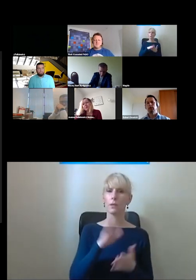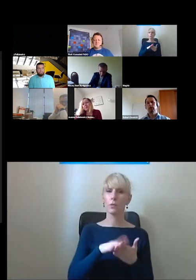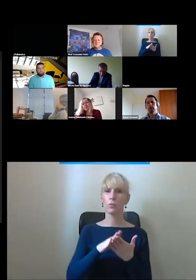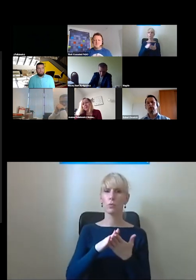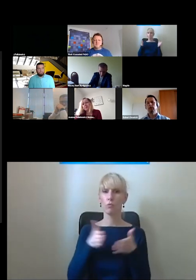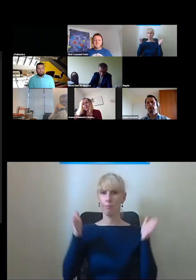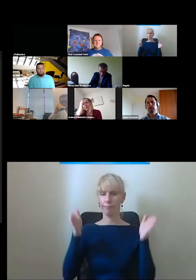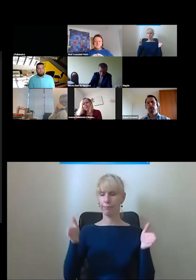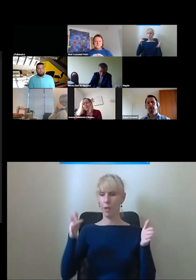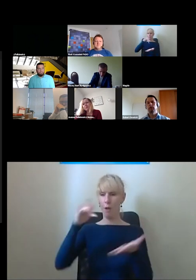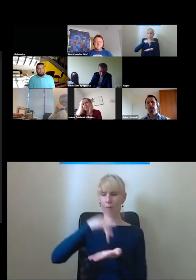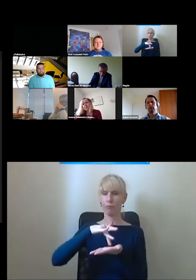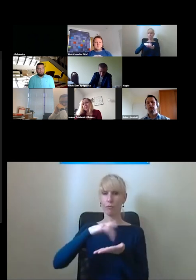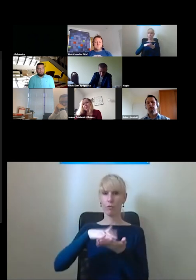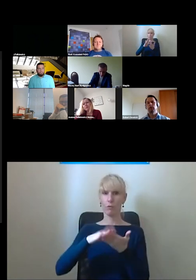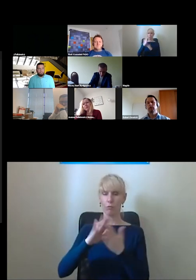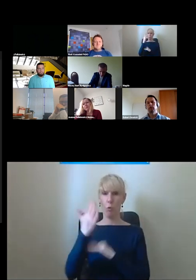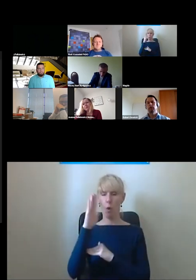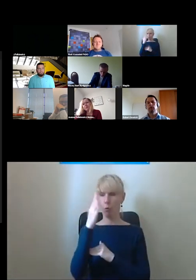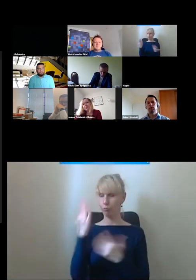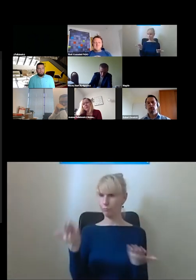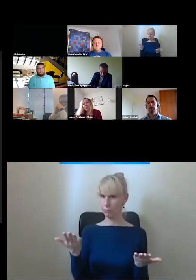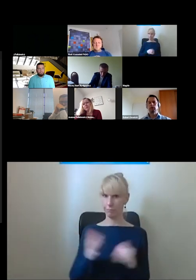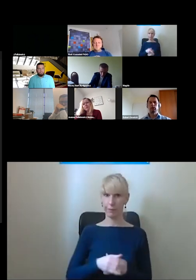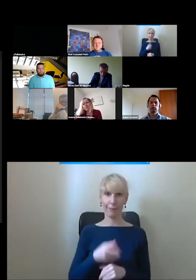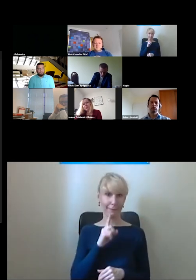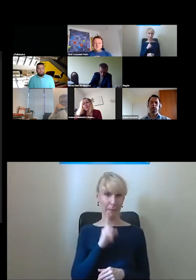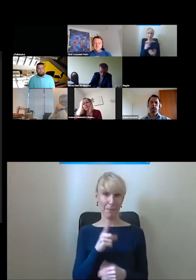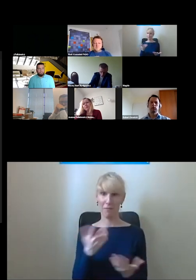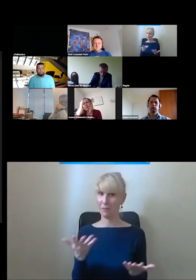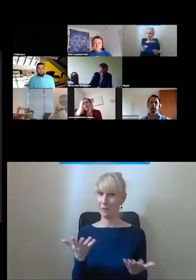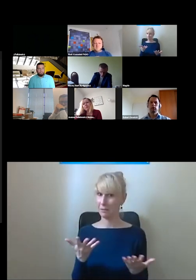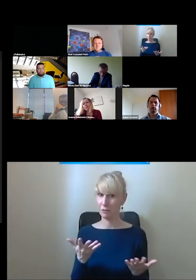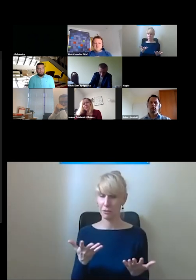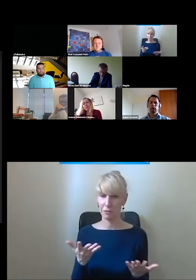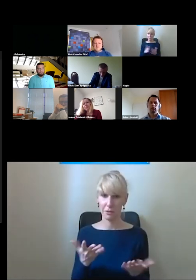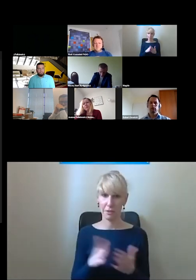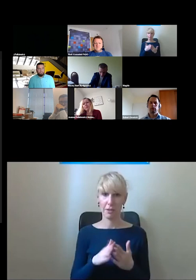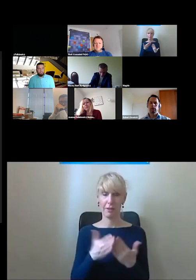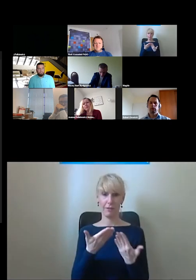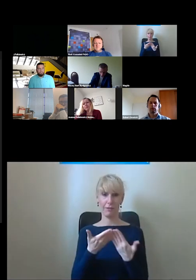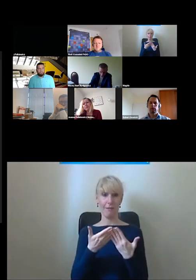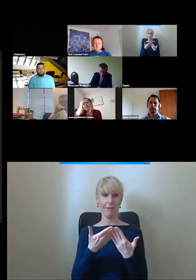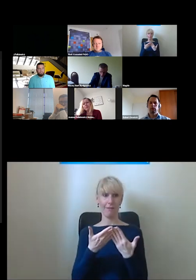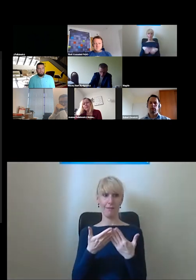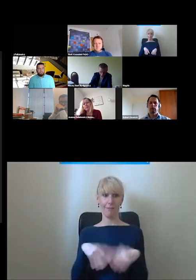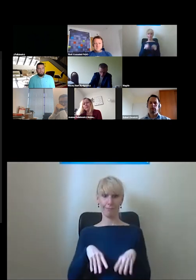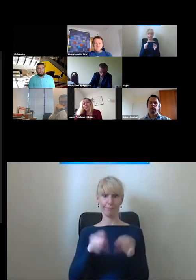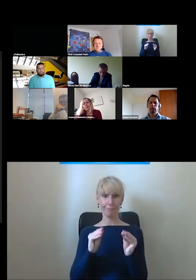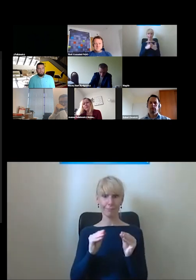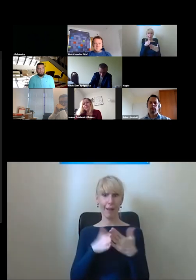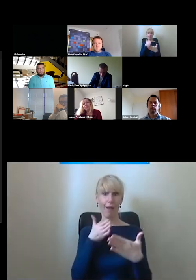dla pasażerów i tak naprawdę nie widać gdzie się kończą drzwi gdzie się zaczynają dobrze że jest ścieżka